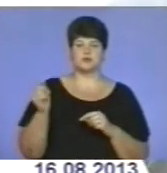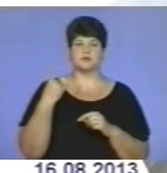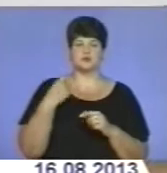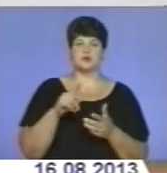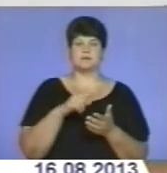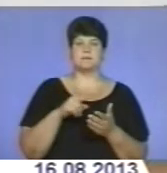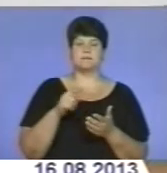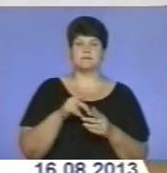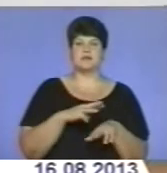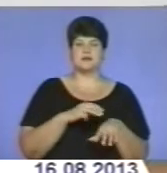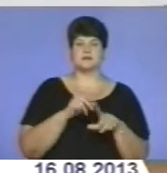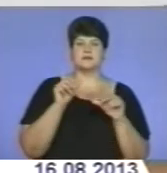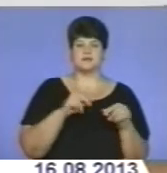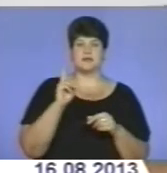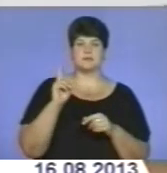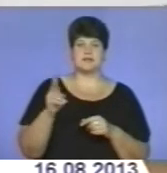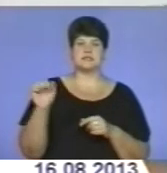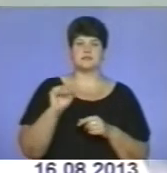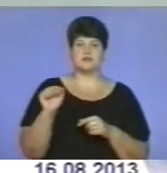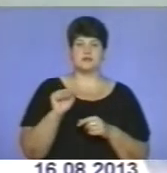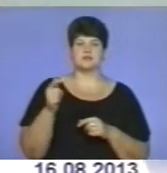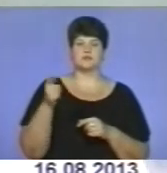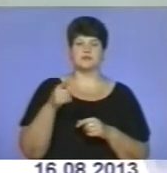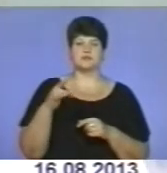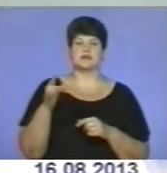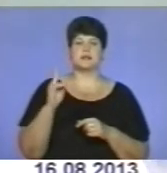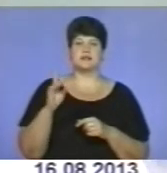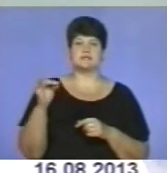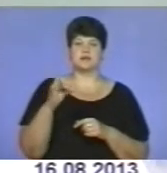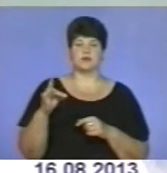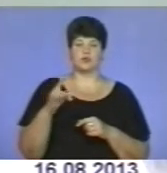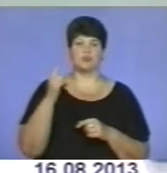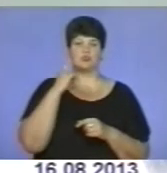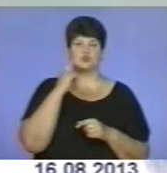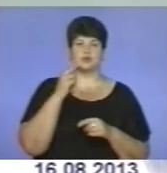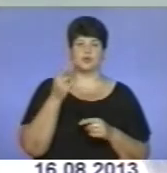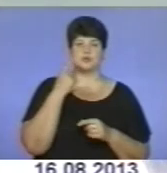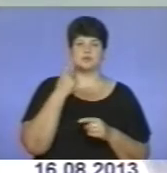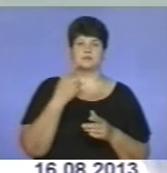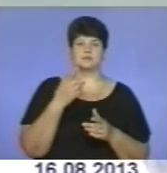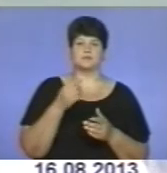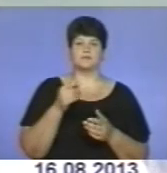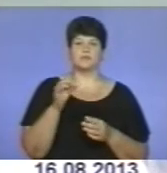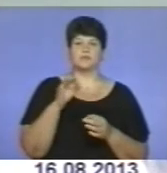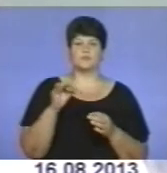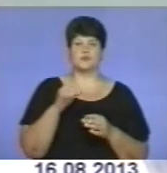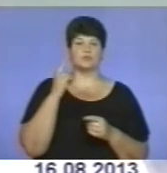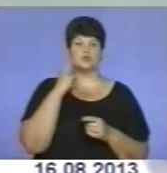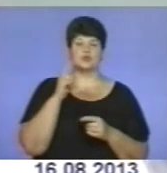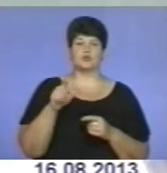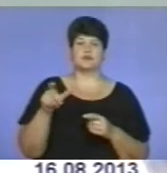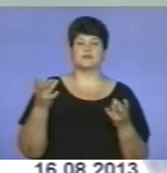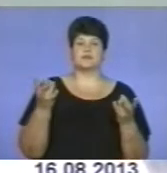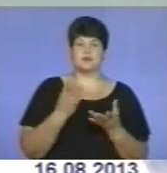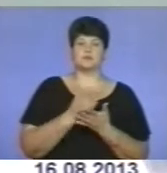Теребовлянський, Чортківський, Кременецький та Збаражські райони. Почути оцінку діяльності роботи міліції, почути людей, які в них є негальні